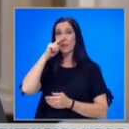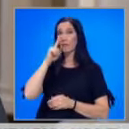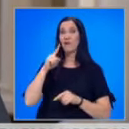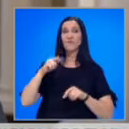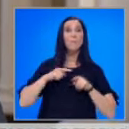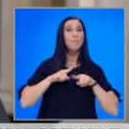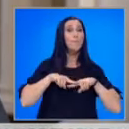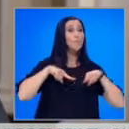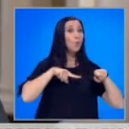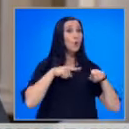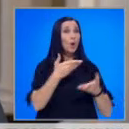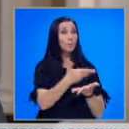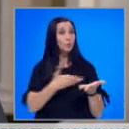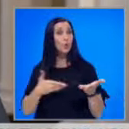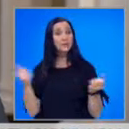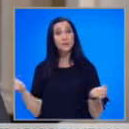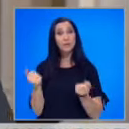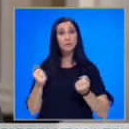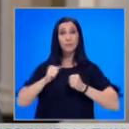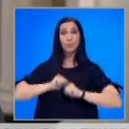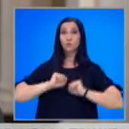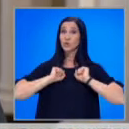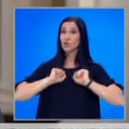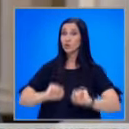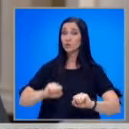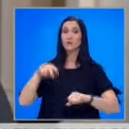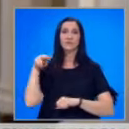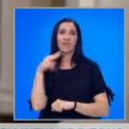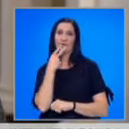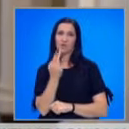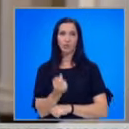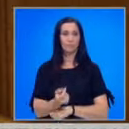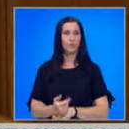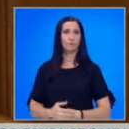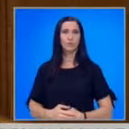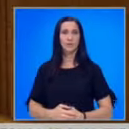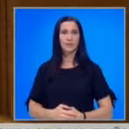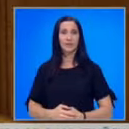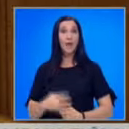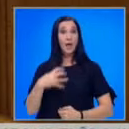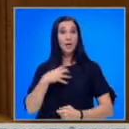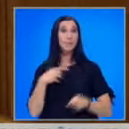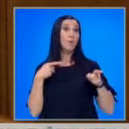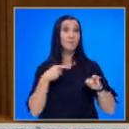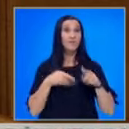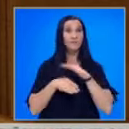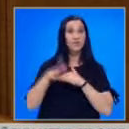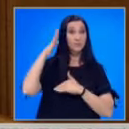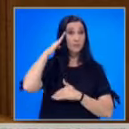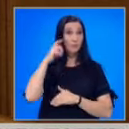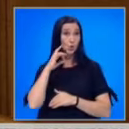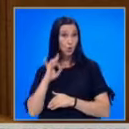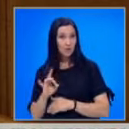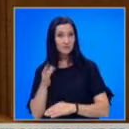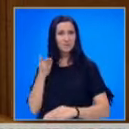прокурор по доклада за дейността на бюрото за защита на свидетелите, вижта и подробностите. ГЕРБ обвини вътрешния министр Бойко